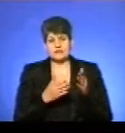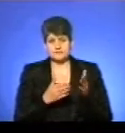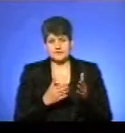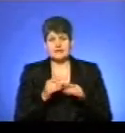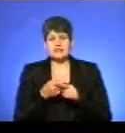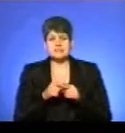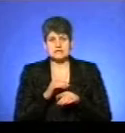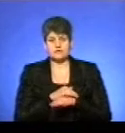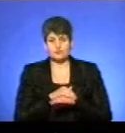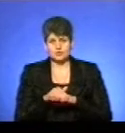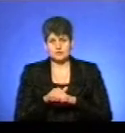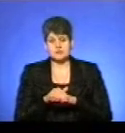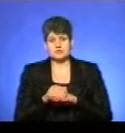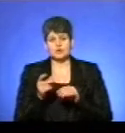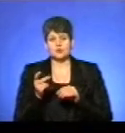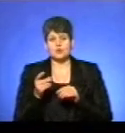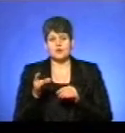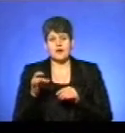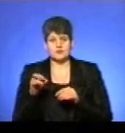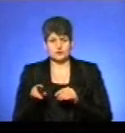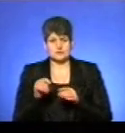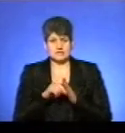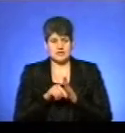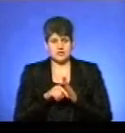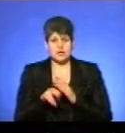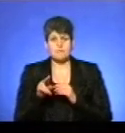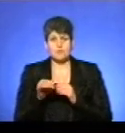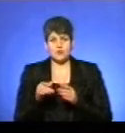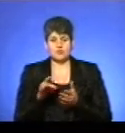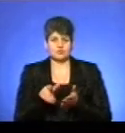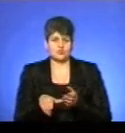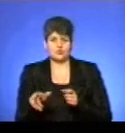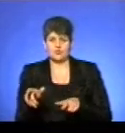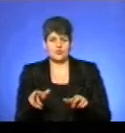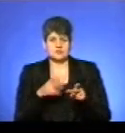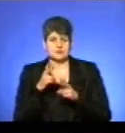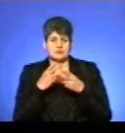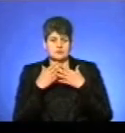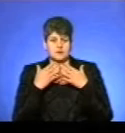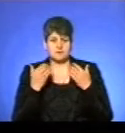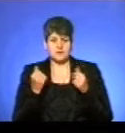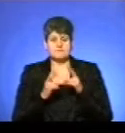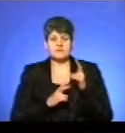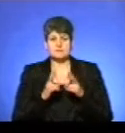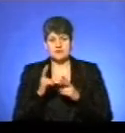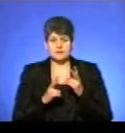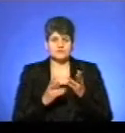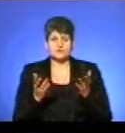такій вулиці другорядного значення, а по магістралях таких скарг нема. Підприємства, які